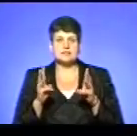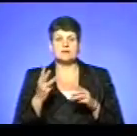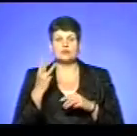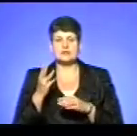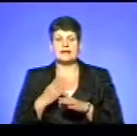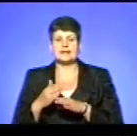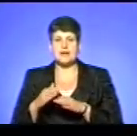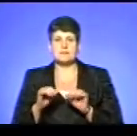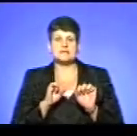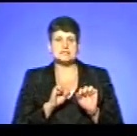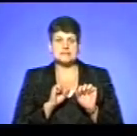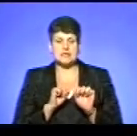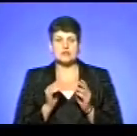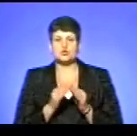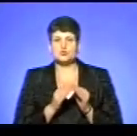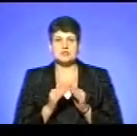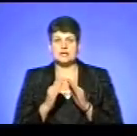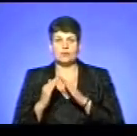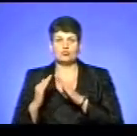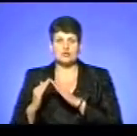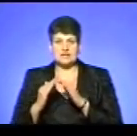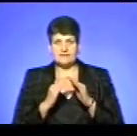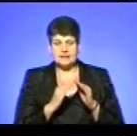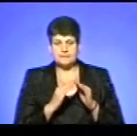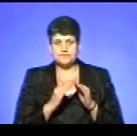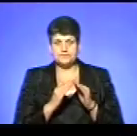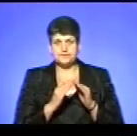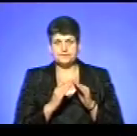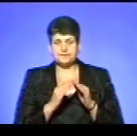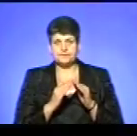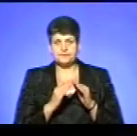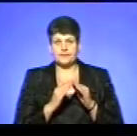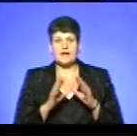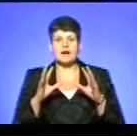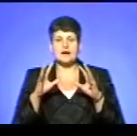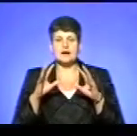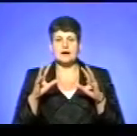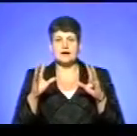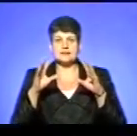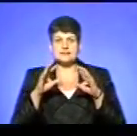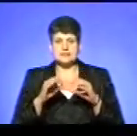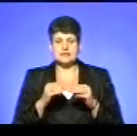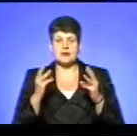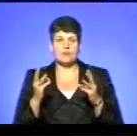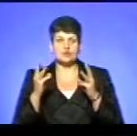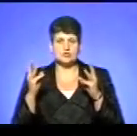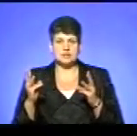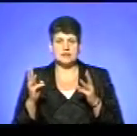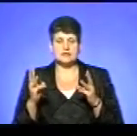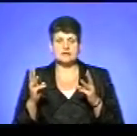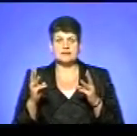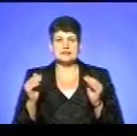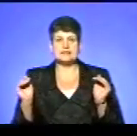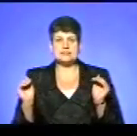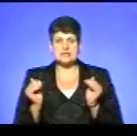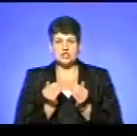етапи – захист сусідніх будівель, гасіння безпосередньо самої пожежі, зниження